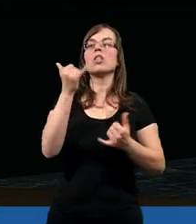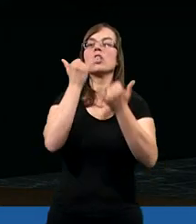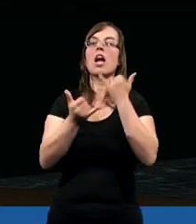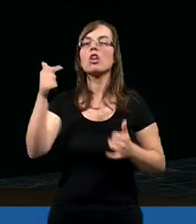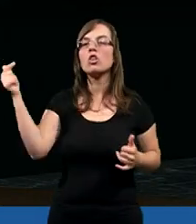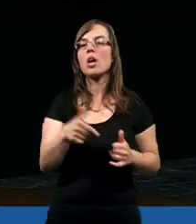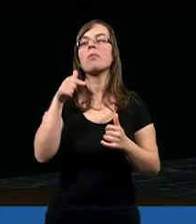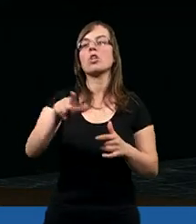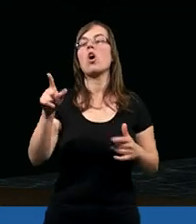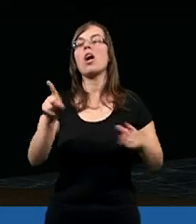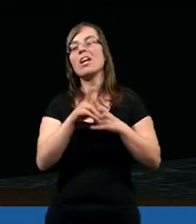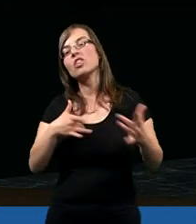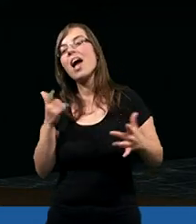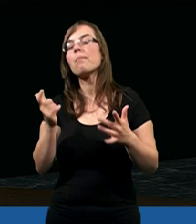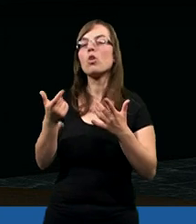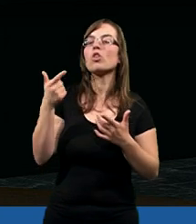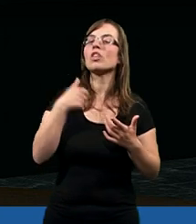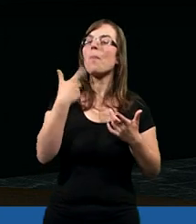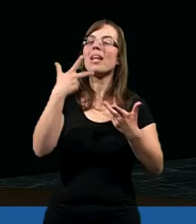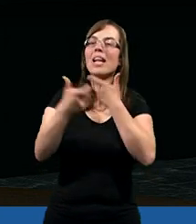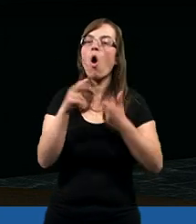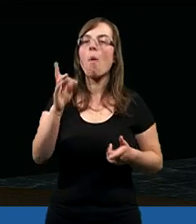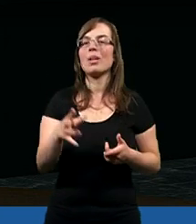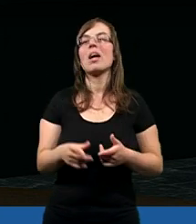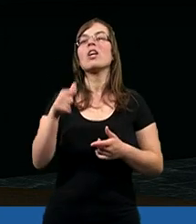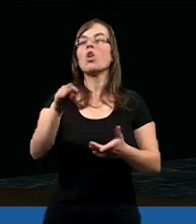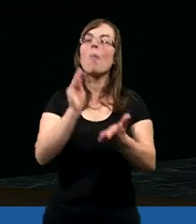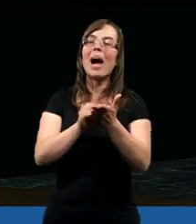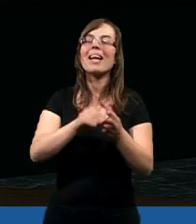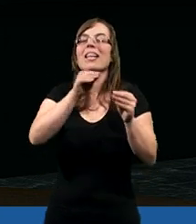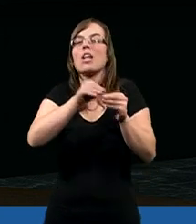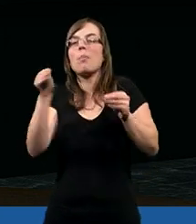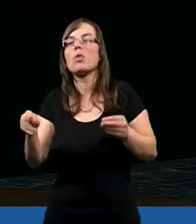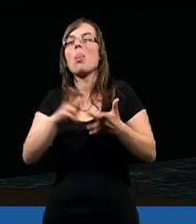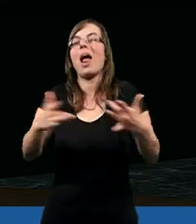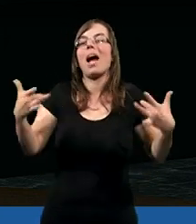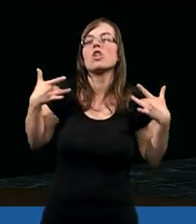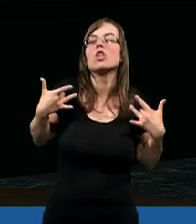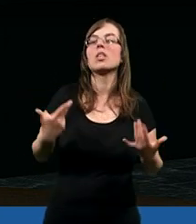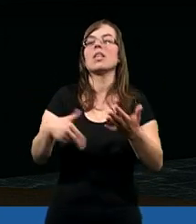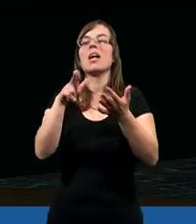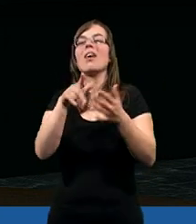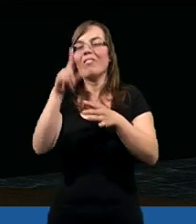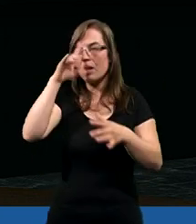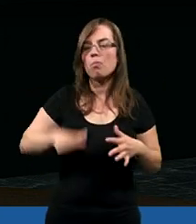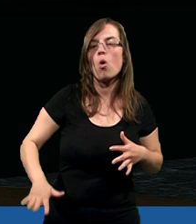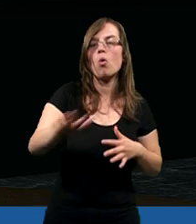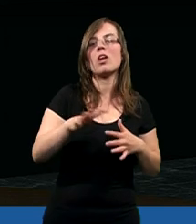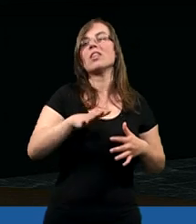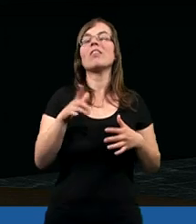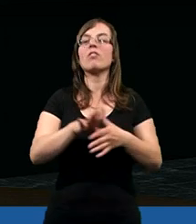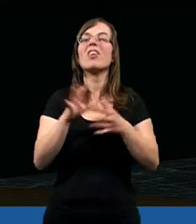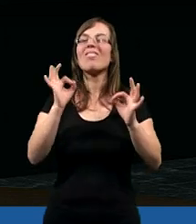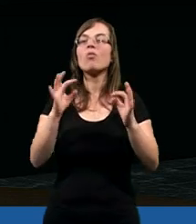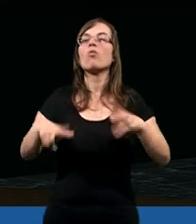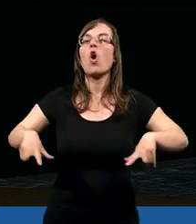Jeśli trzeba, to scierpieć. I to ma praktyczne przełożenie na życie w społeczeństwie, a